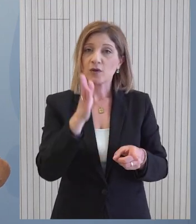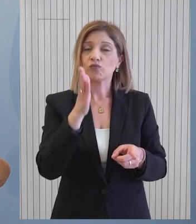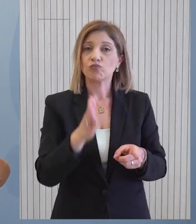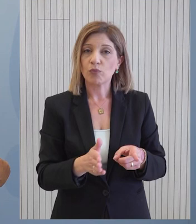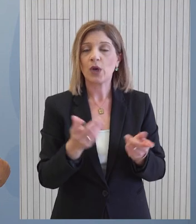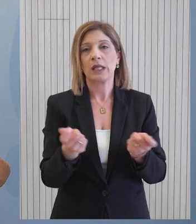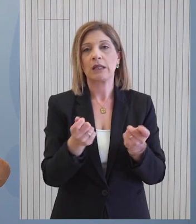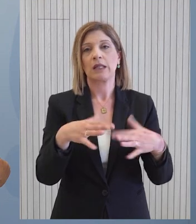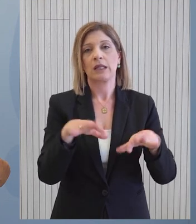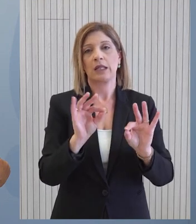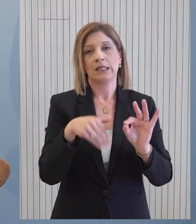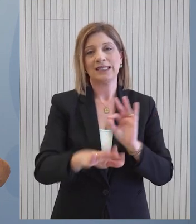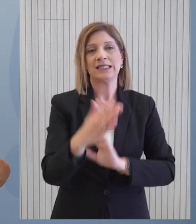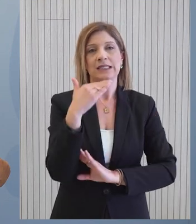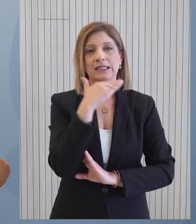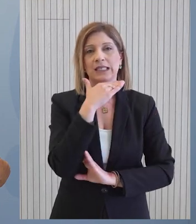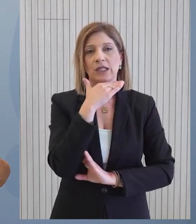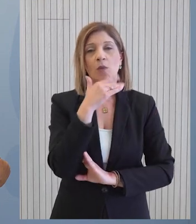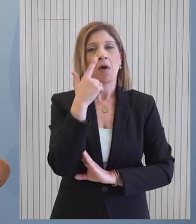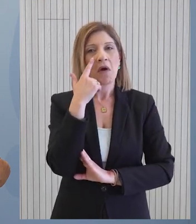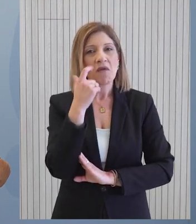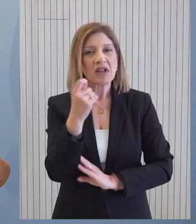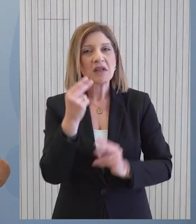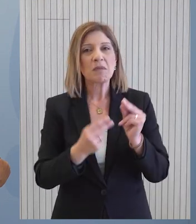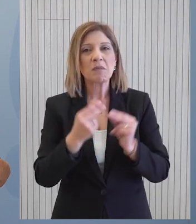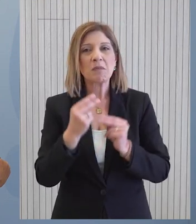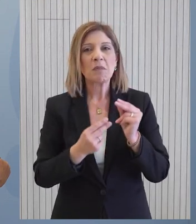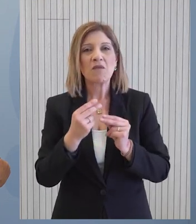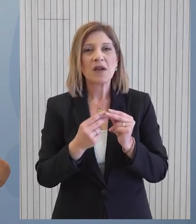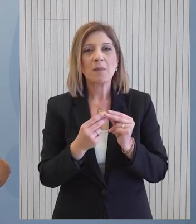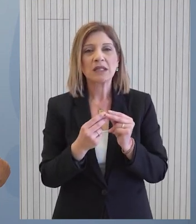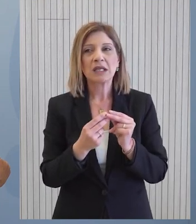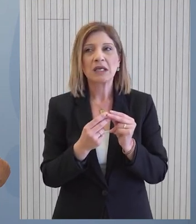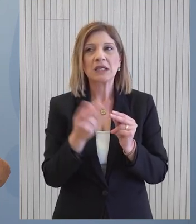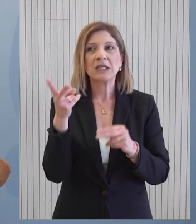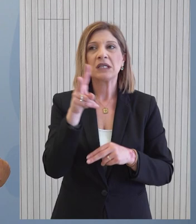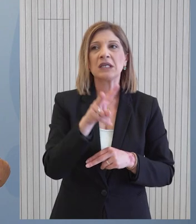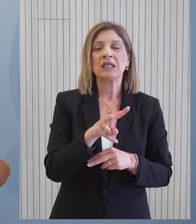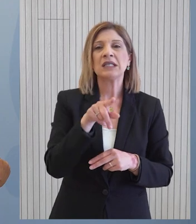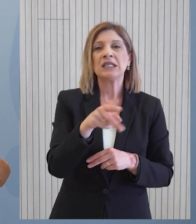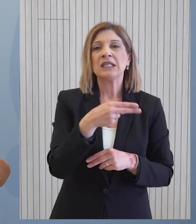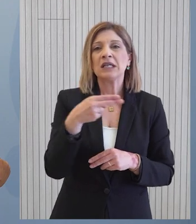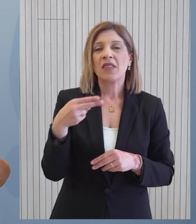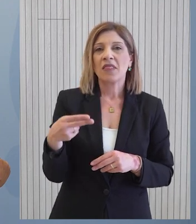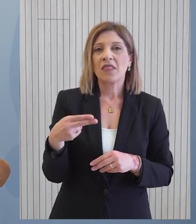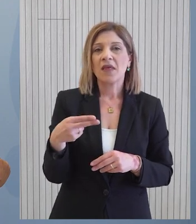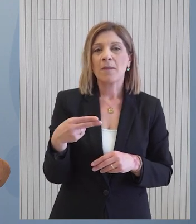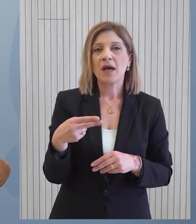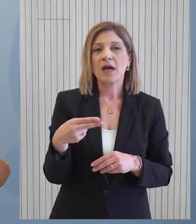να τεθούν σε εφαρμογή του συντομότερο δυνατόν. Εντοπίστηκαν και κάποια προβλήματα. Αντελαμβάνεστε τώρα ένα τέτοιο ζήτημα με την